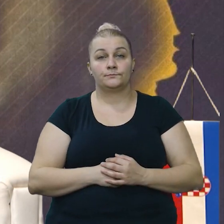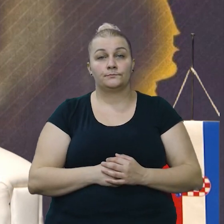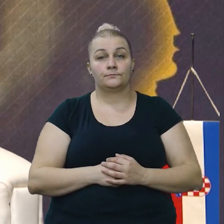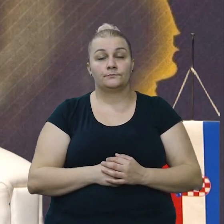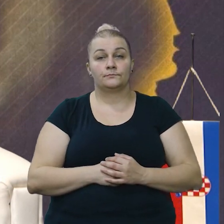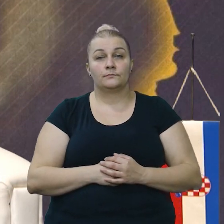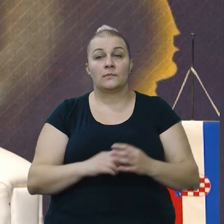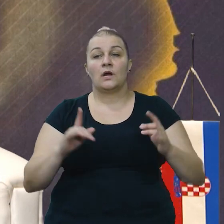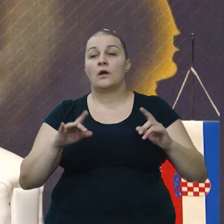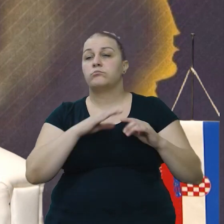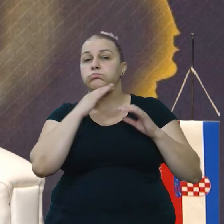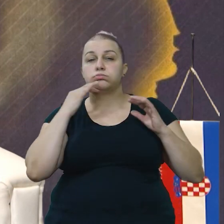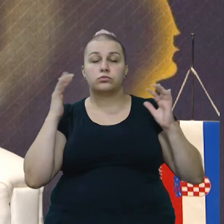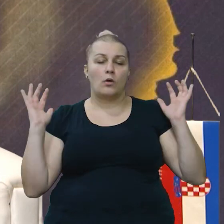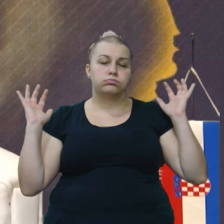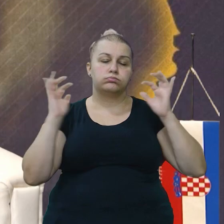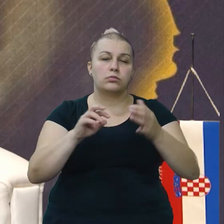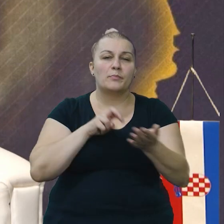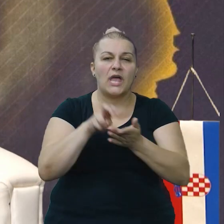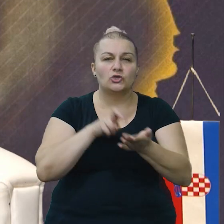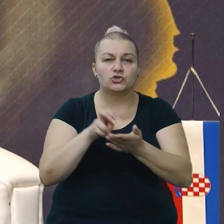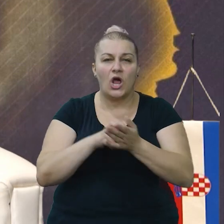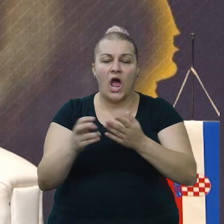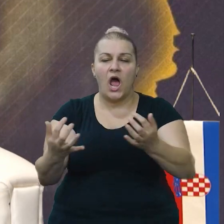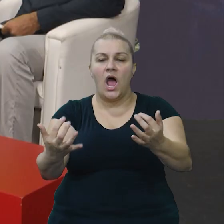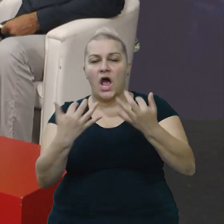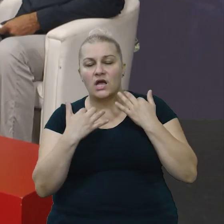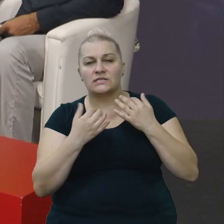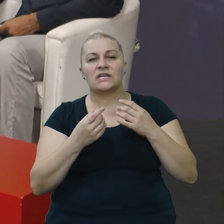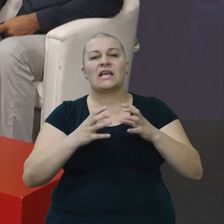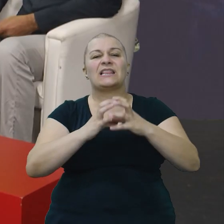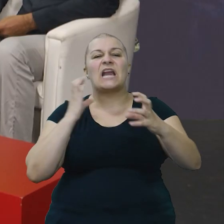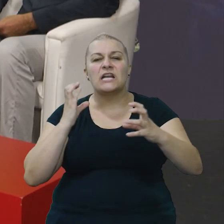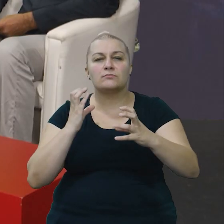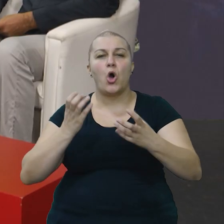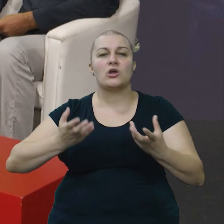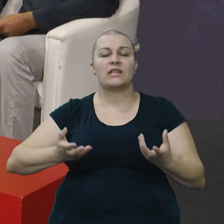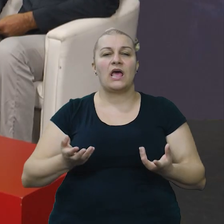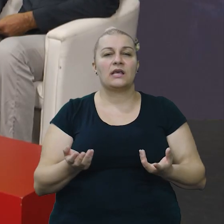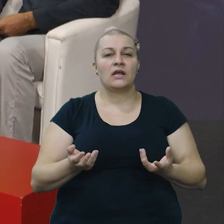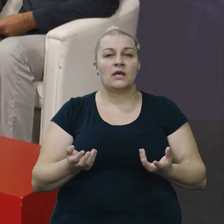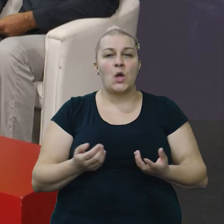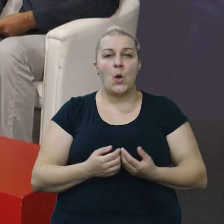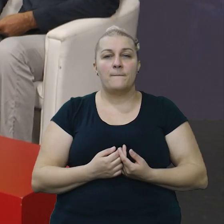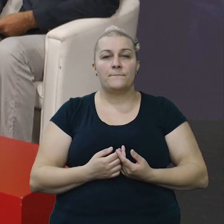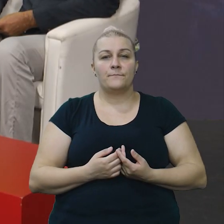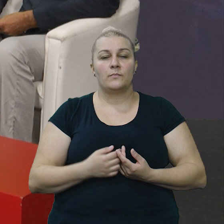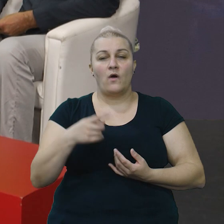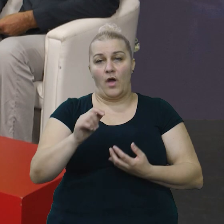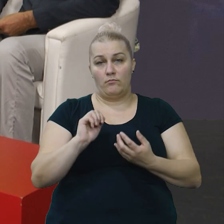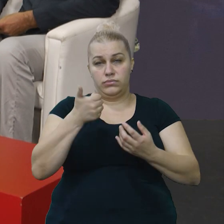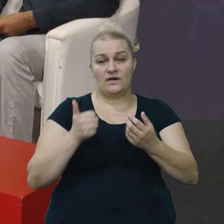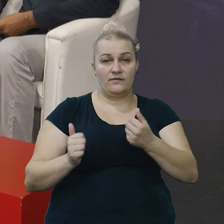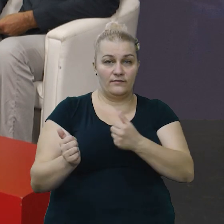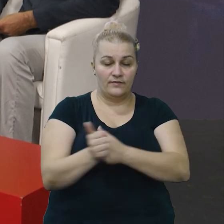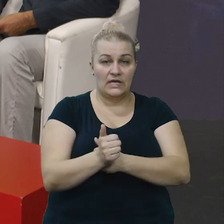Nagrnile su horde pješaci, transporter, koji prvi je